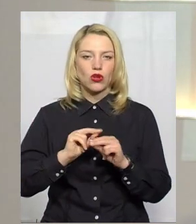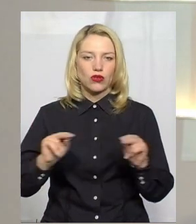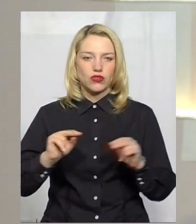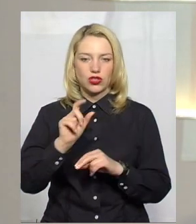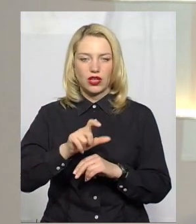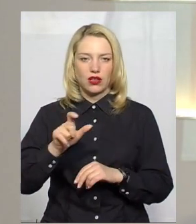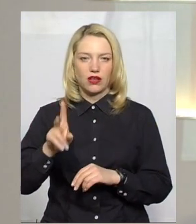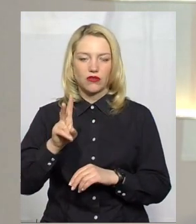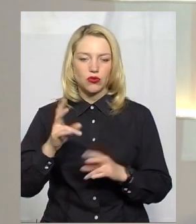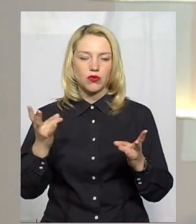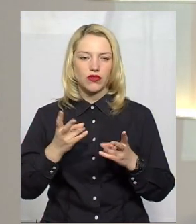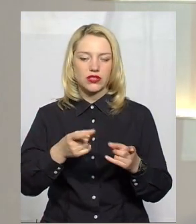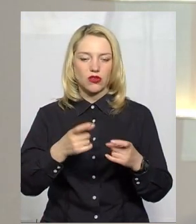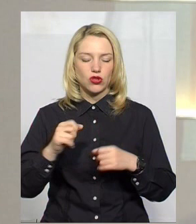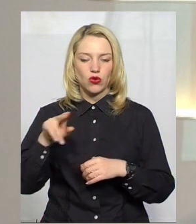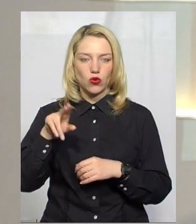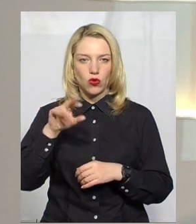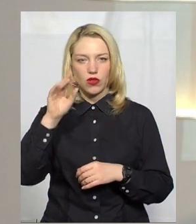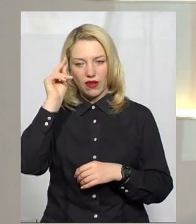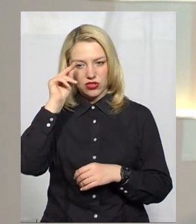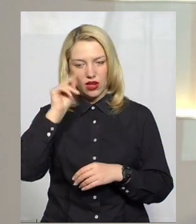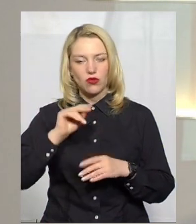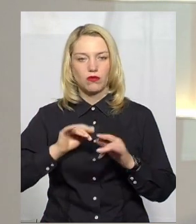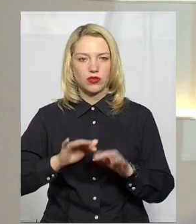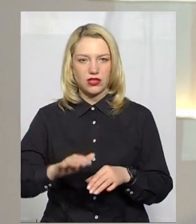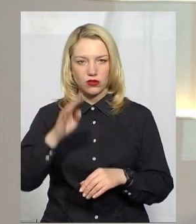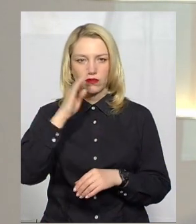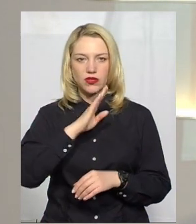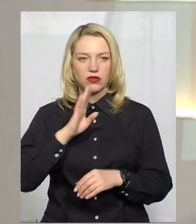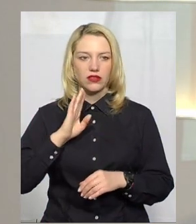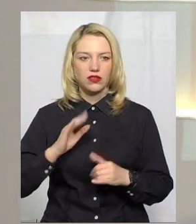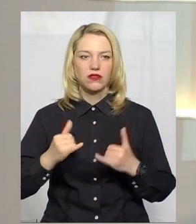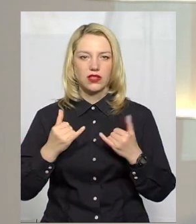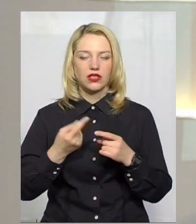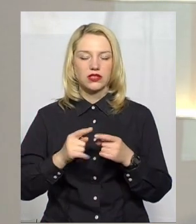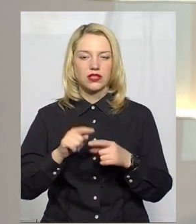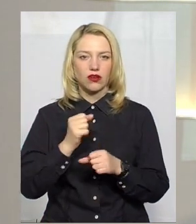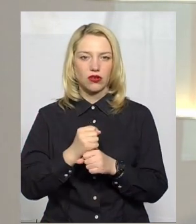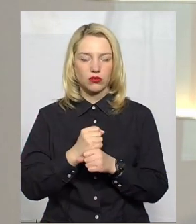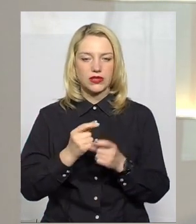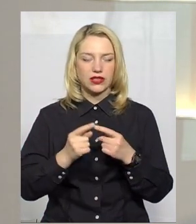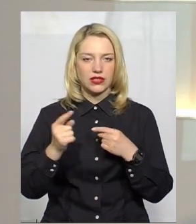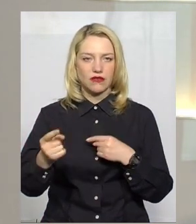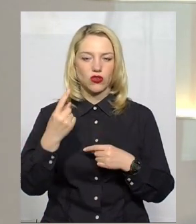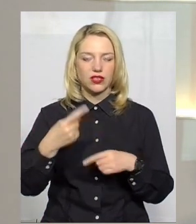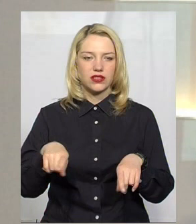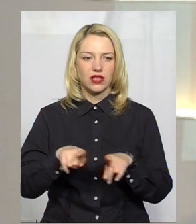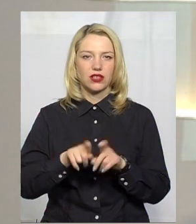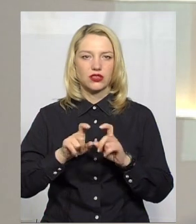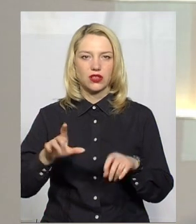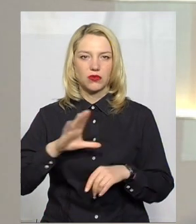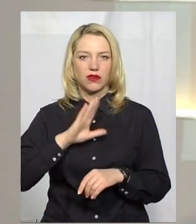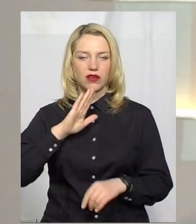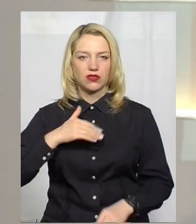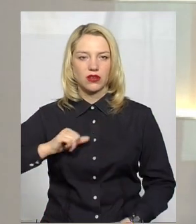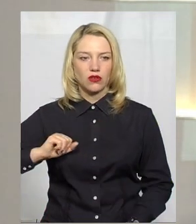мають залучити до навчального процесу батьків. Наразі це робиться дистанційно. В одній з таких шкіл побувала наша